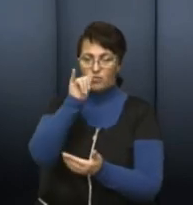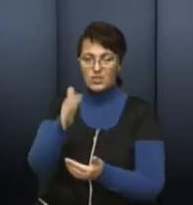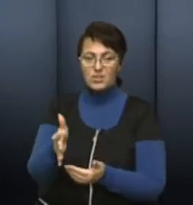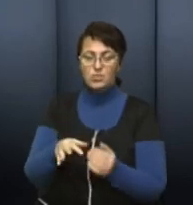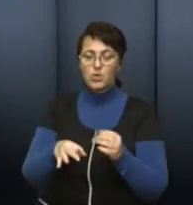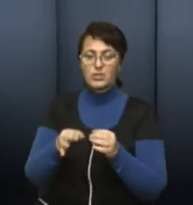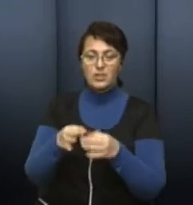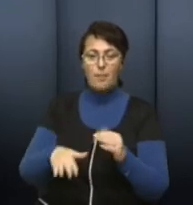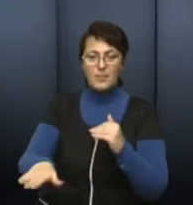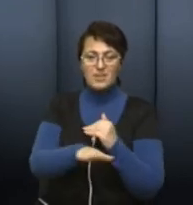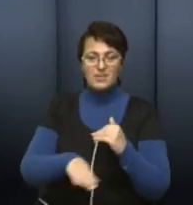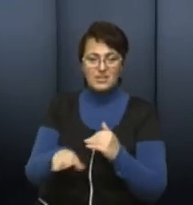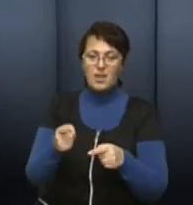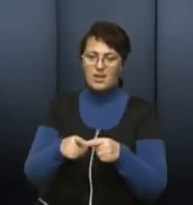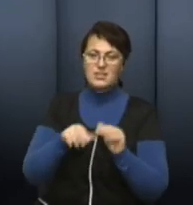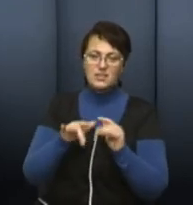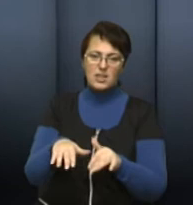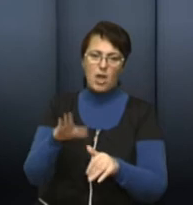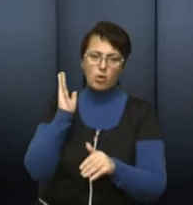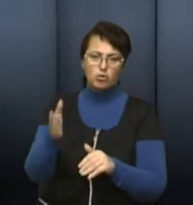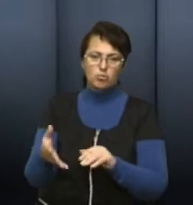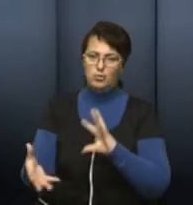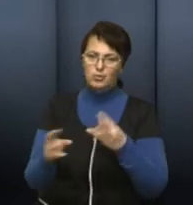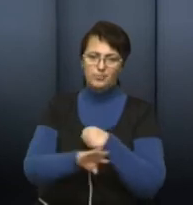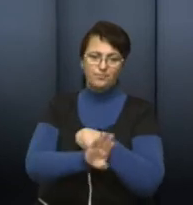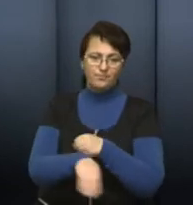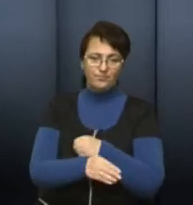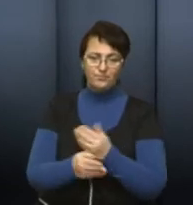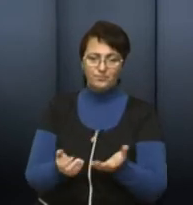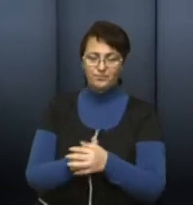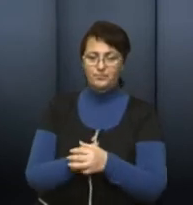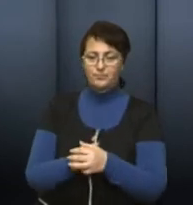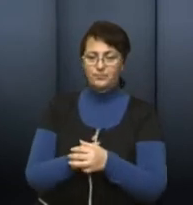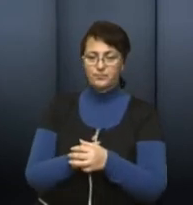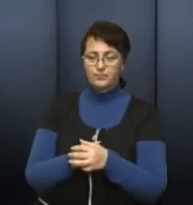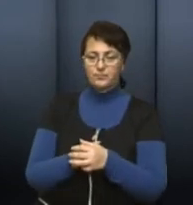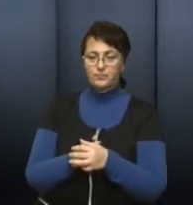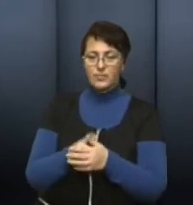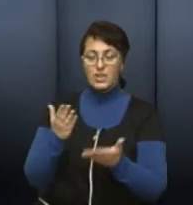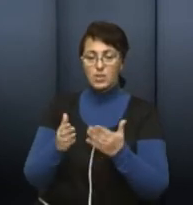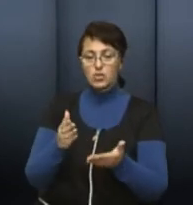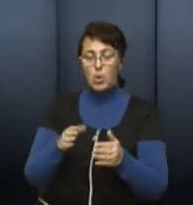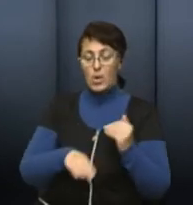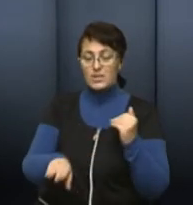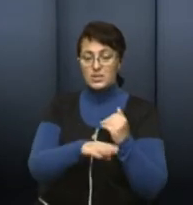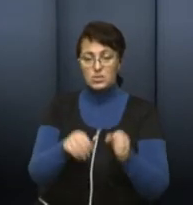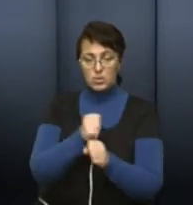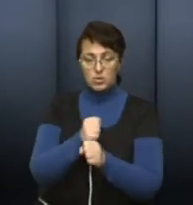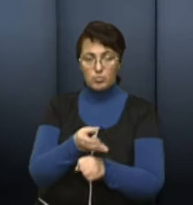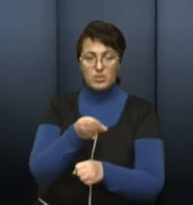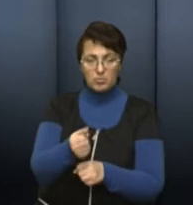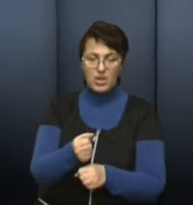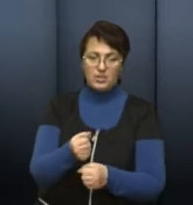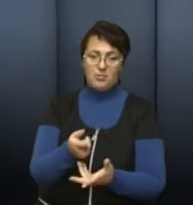то ці заходи будуть неефективними. Справді, якщо ми зробимо певні зони платними, то люди захочуть паркуватись на